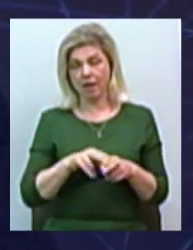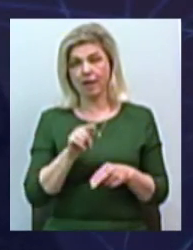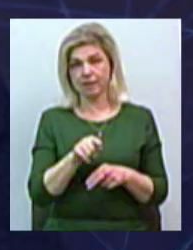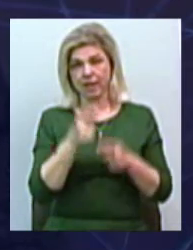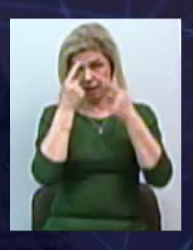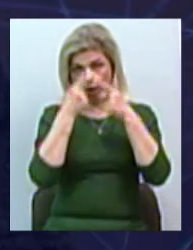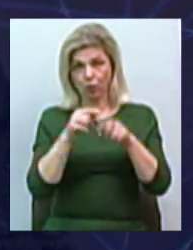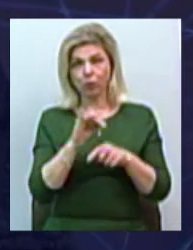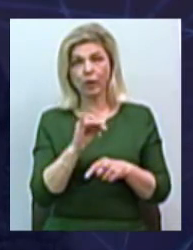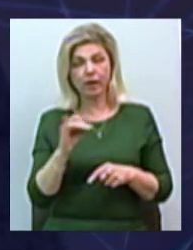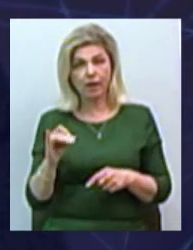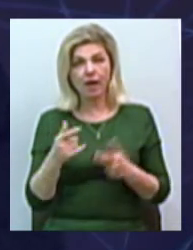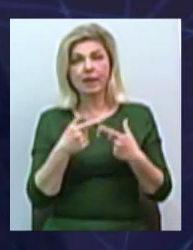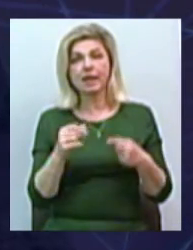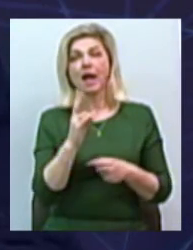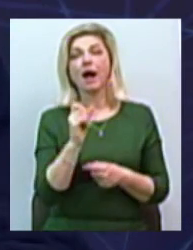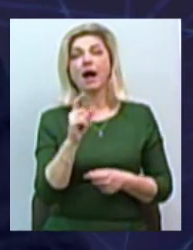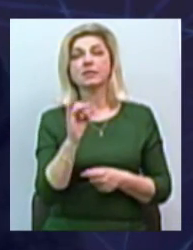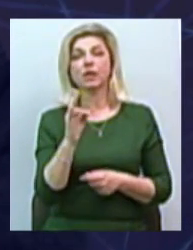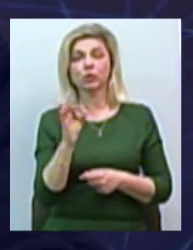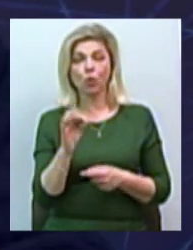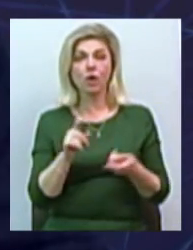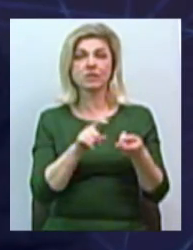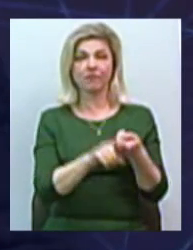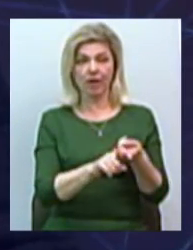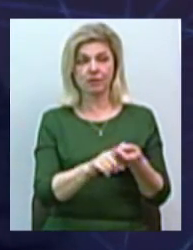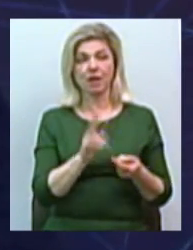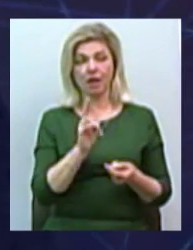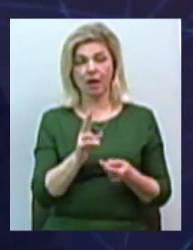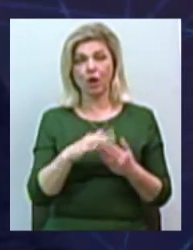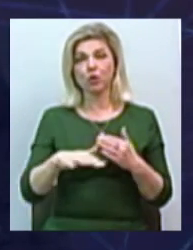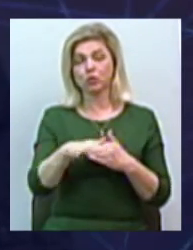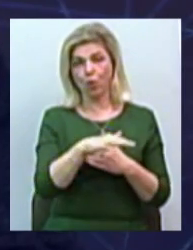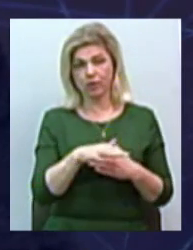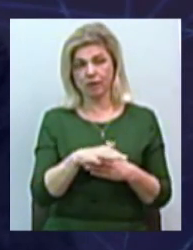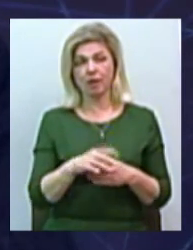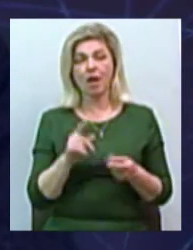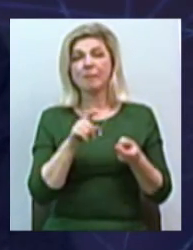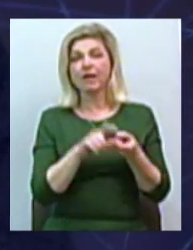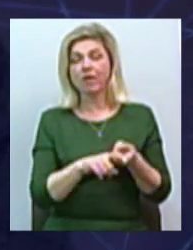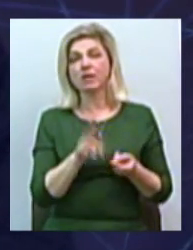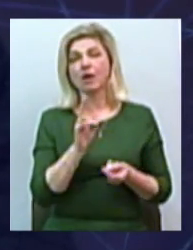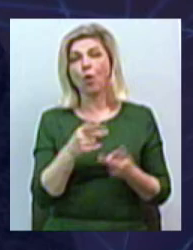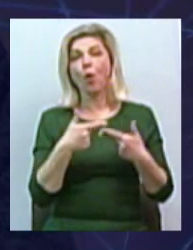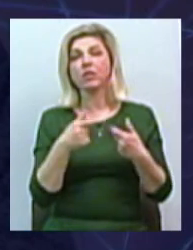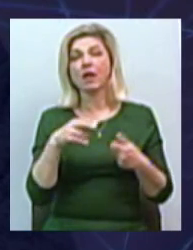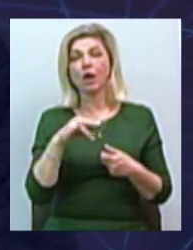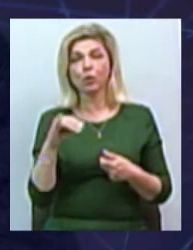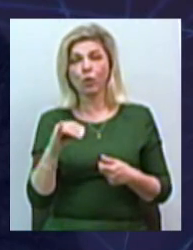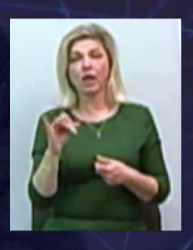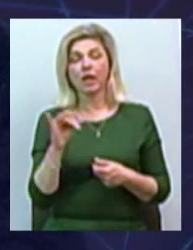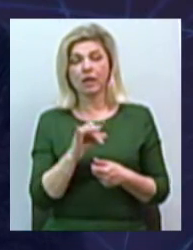де казино прив'язано непосередньо, або ігровой зал, не принципіально, прив'язано именно к отелю, і